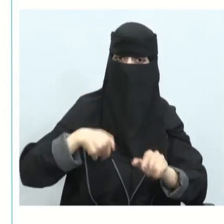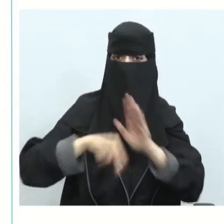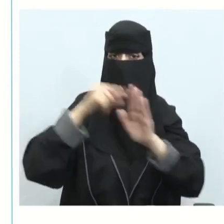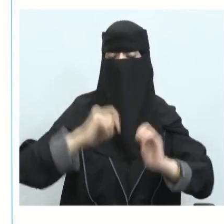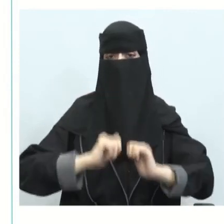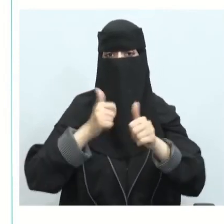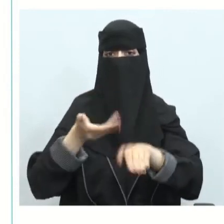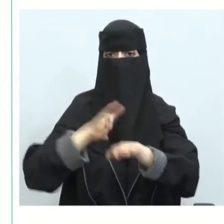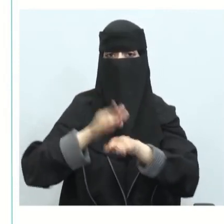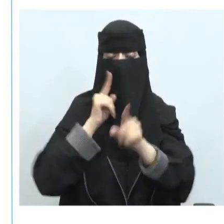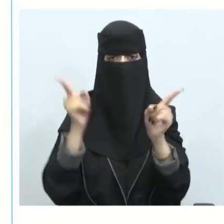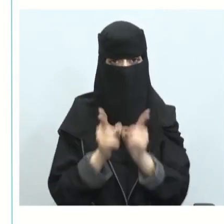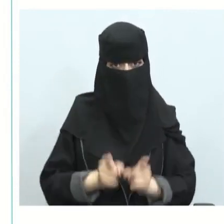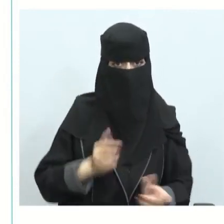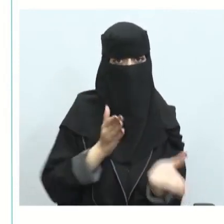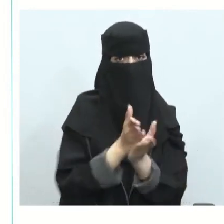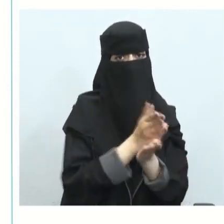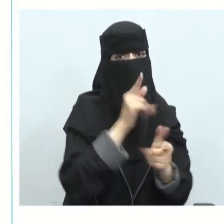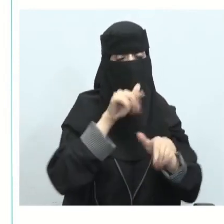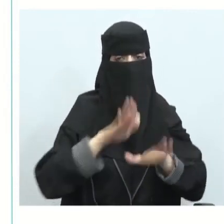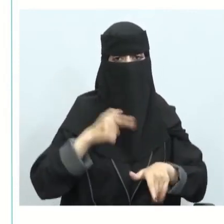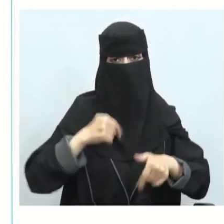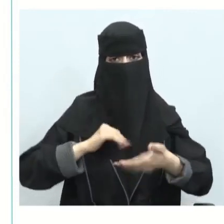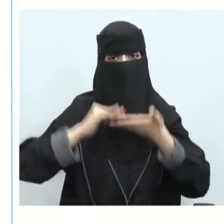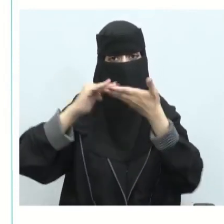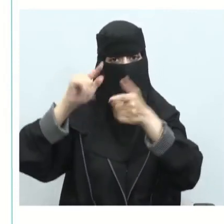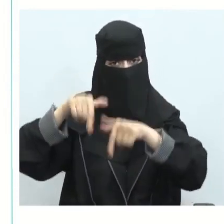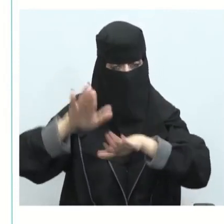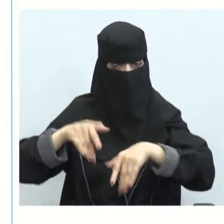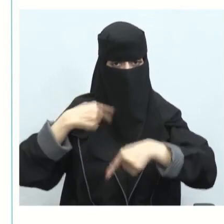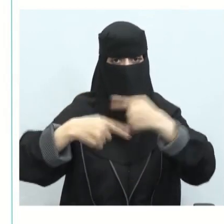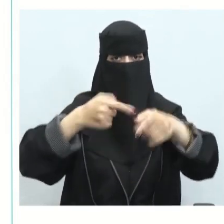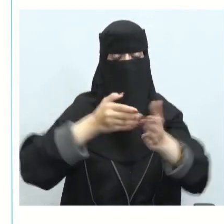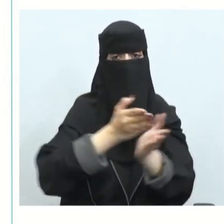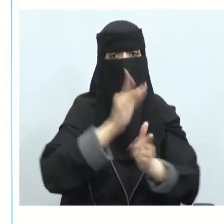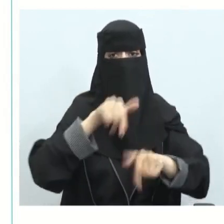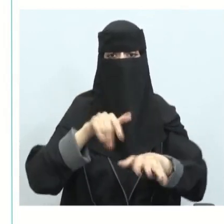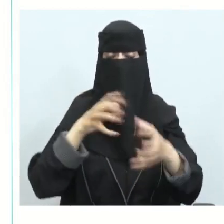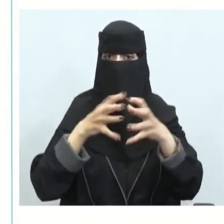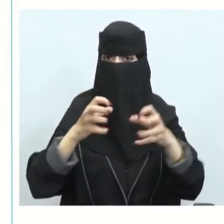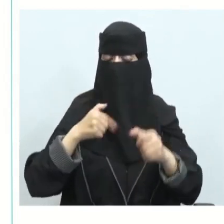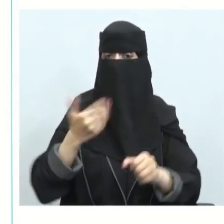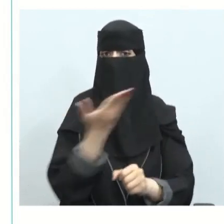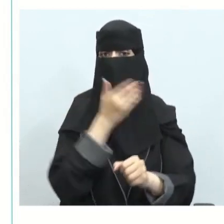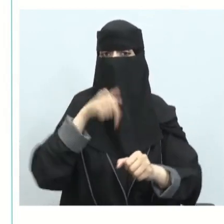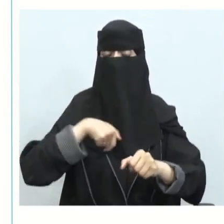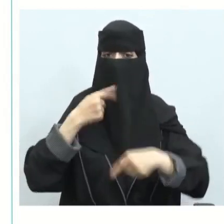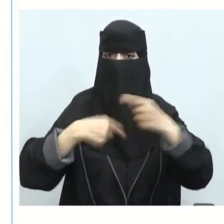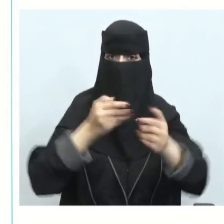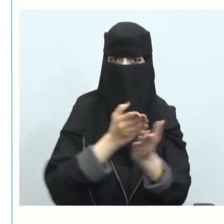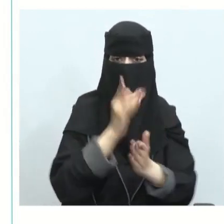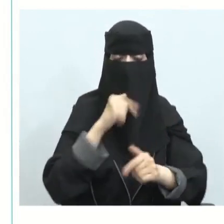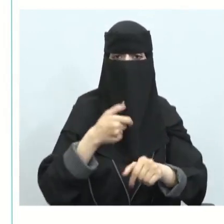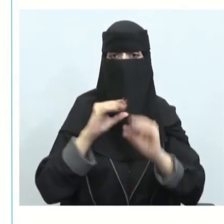قادر على تحديد المجالات التي يمكن أن تحدث فيها الاستدامة شرح تأثير الاستدامة على إدارة الفعاليات